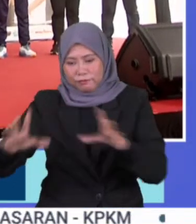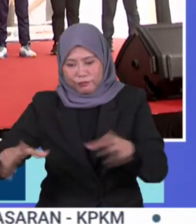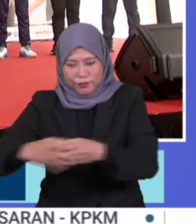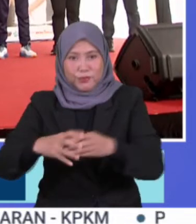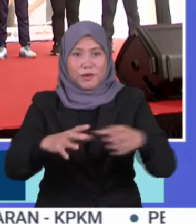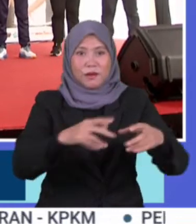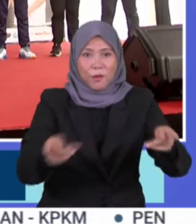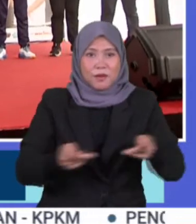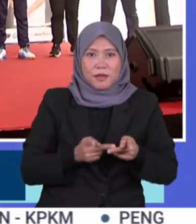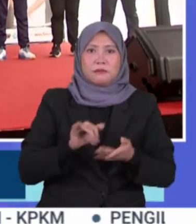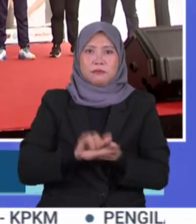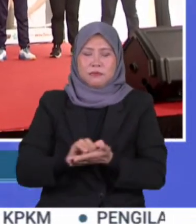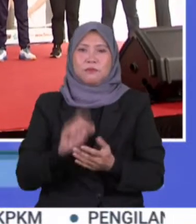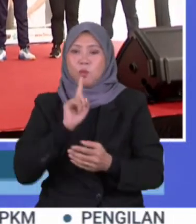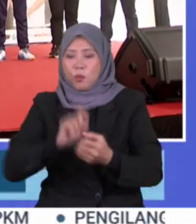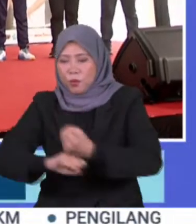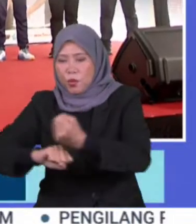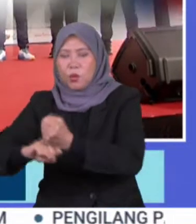rendah